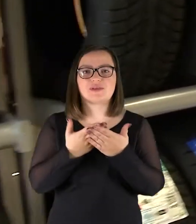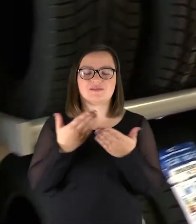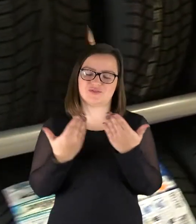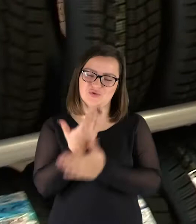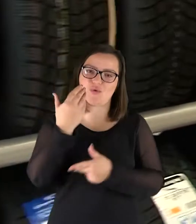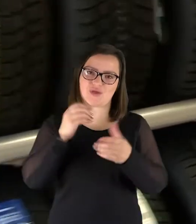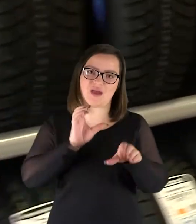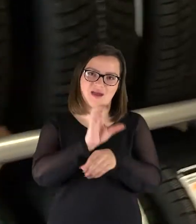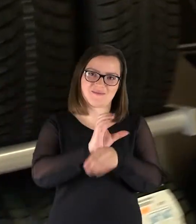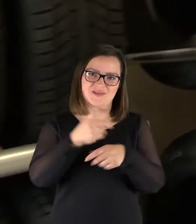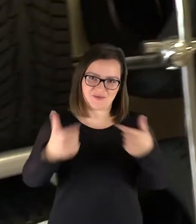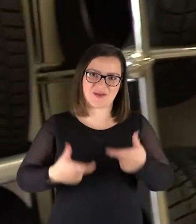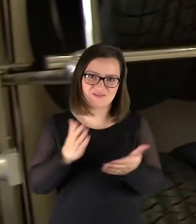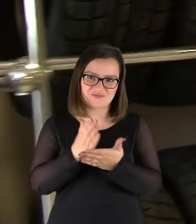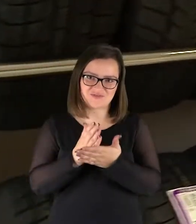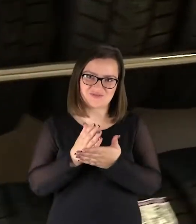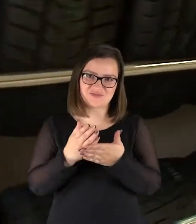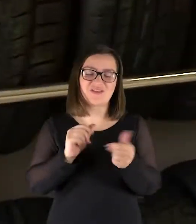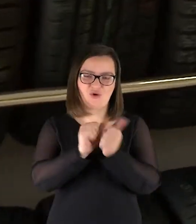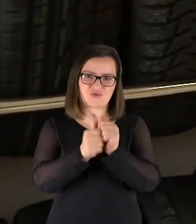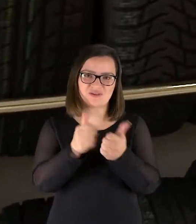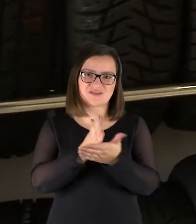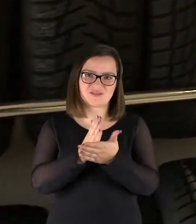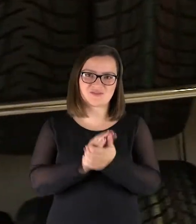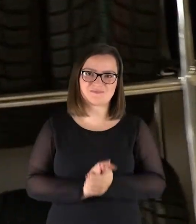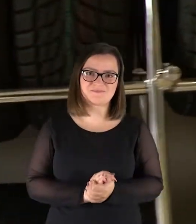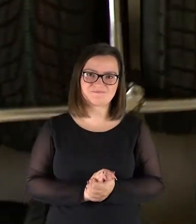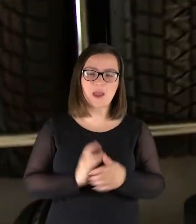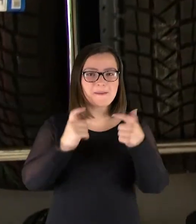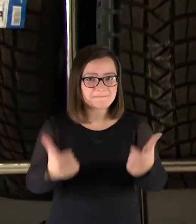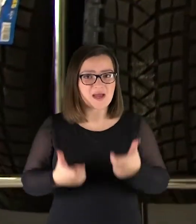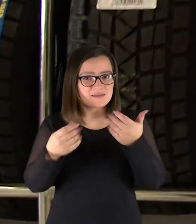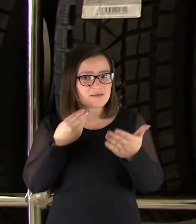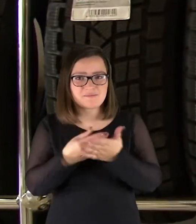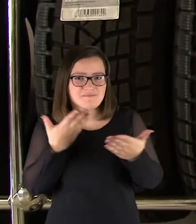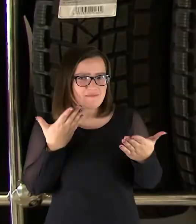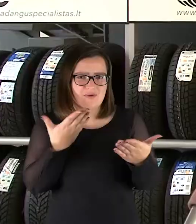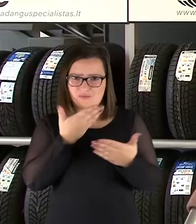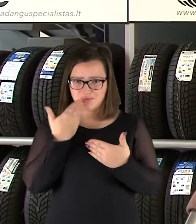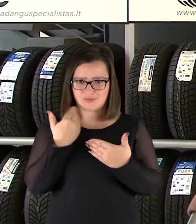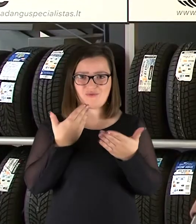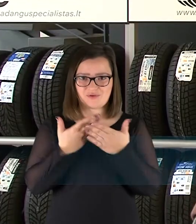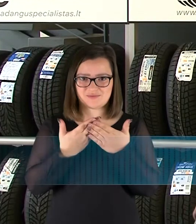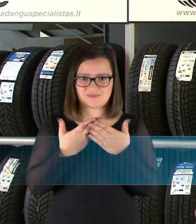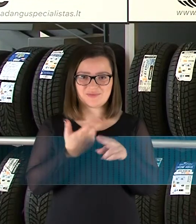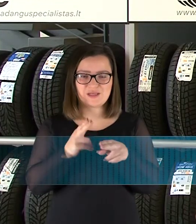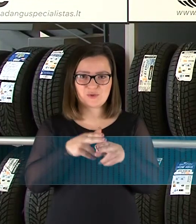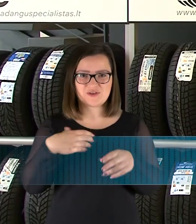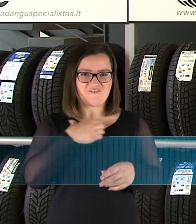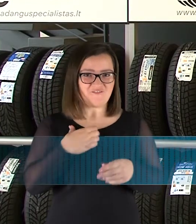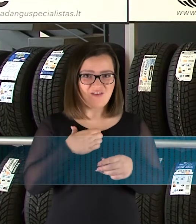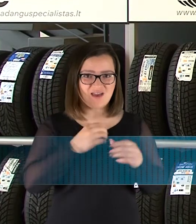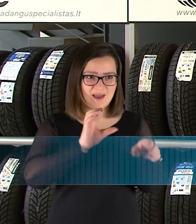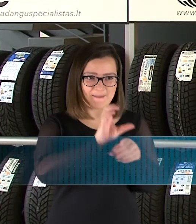gamintojai, tad konkurencija turi įtakos ir padangų kainoms. Padangos praktiškai nebrango, o nebrango galbūt todėl, kad šalia